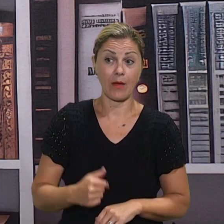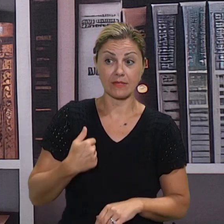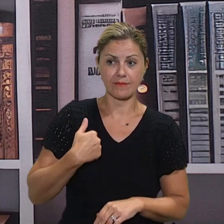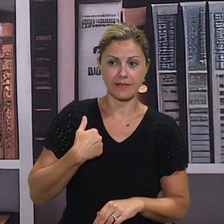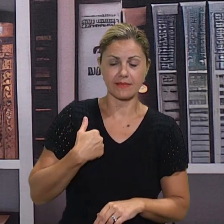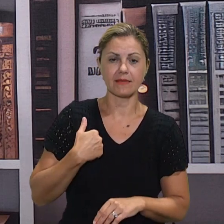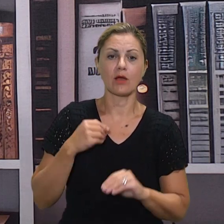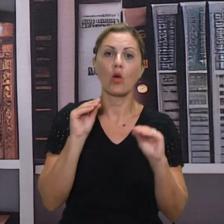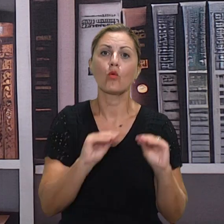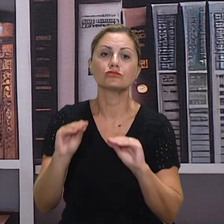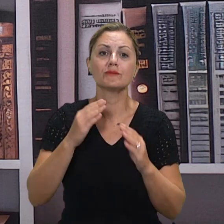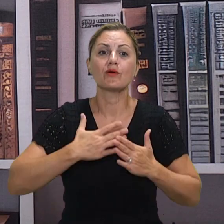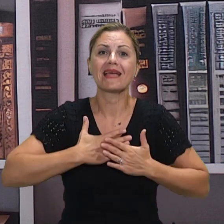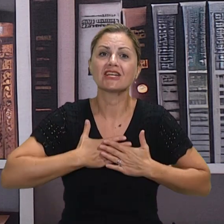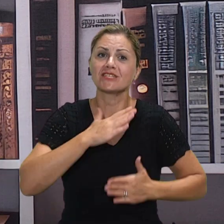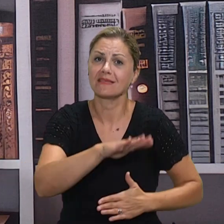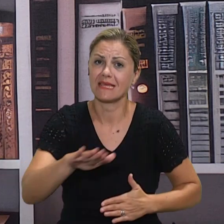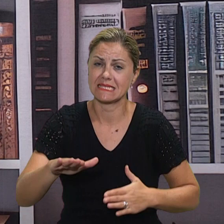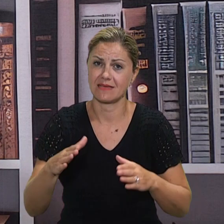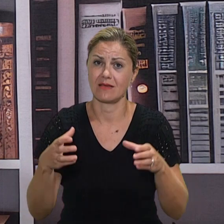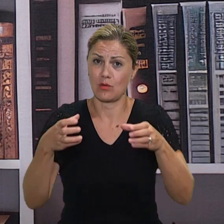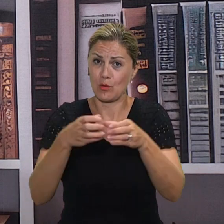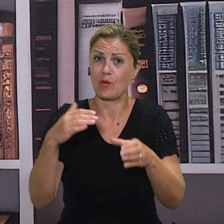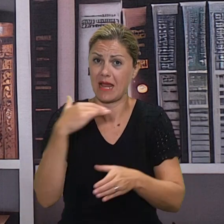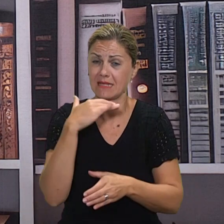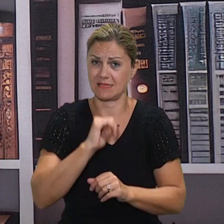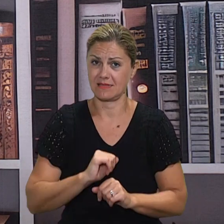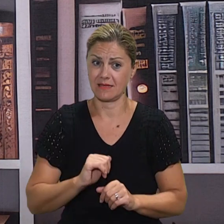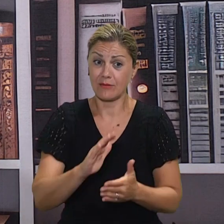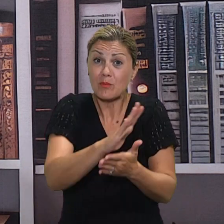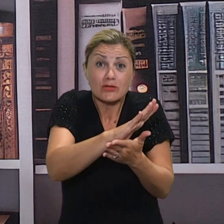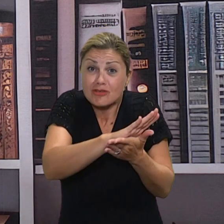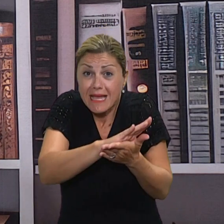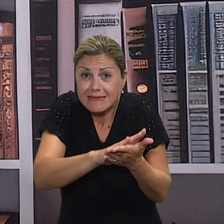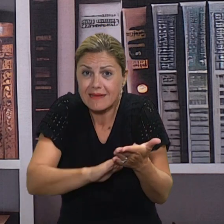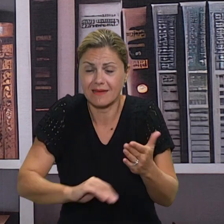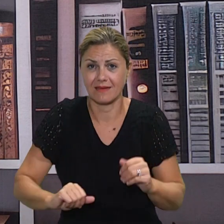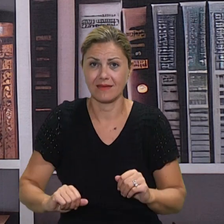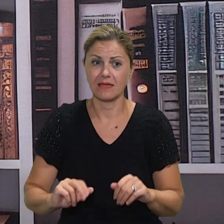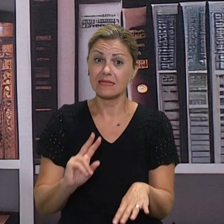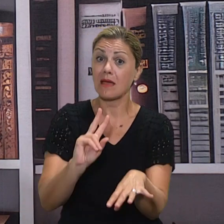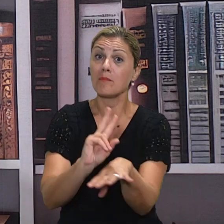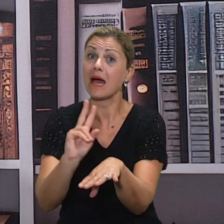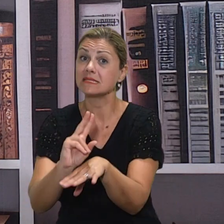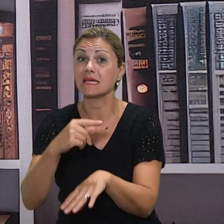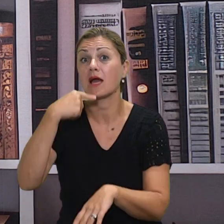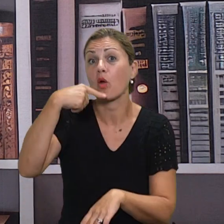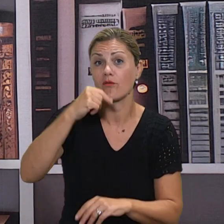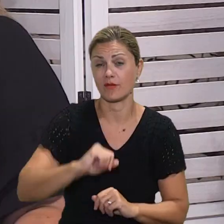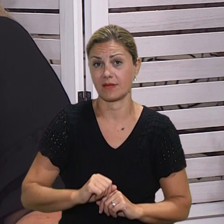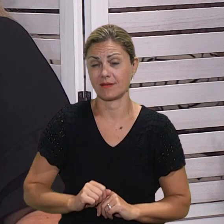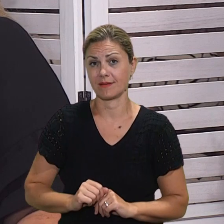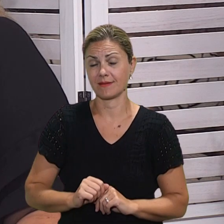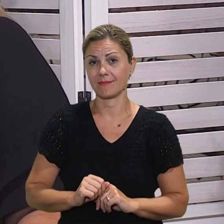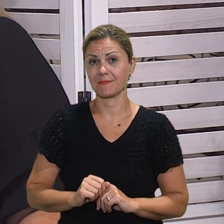smije izgovarati, zašto je to loše i pokušati nekako već od tih prvih dana promijeniti njihova stajalište, njihova razmišljanja.